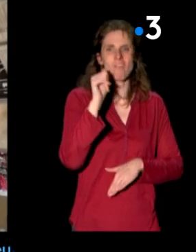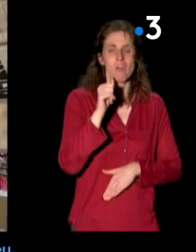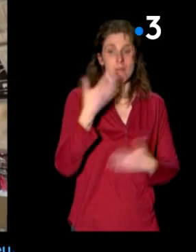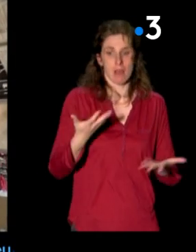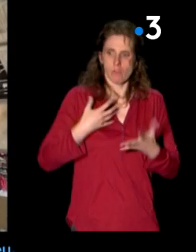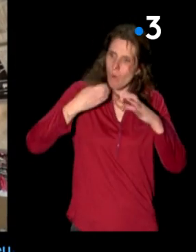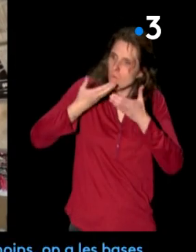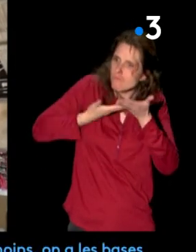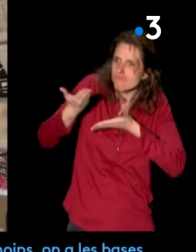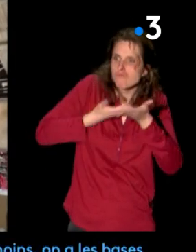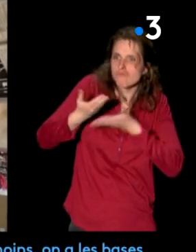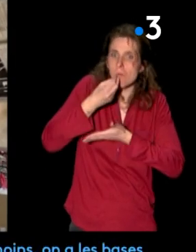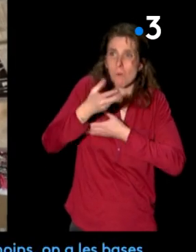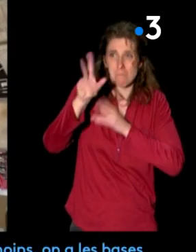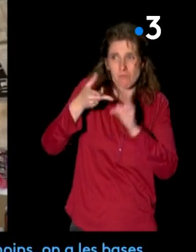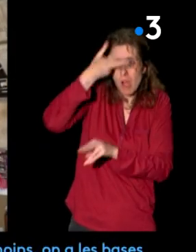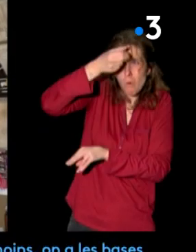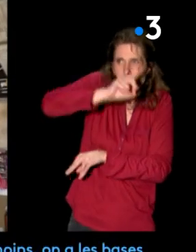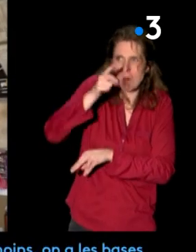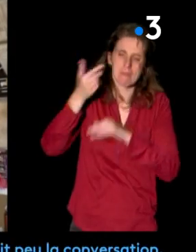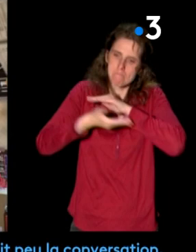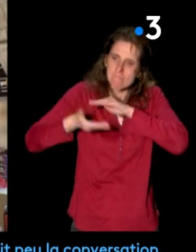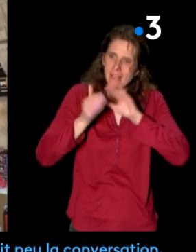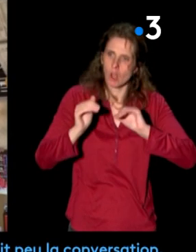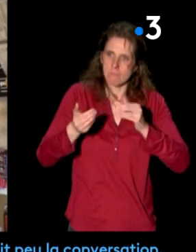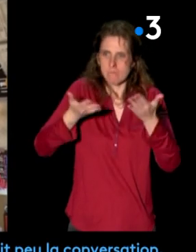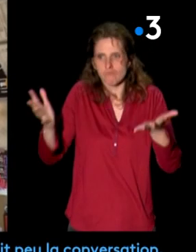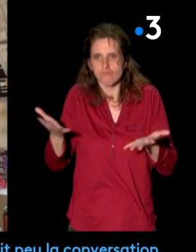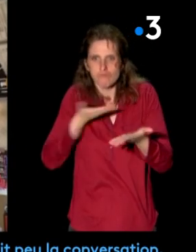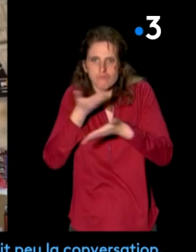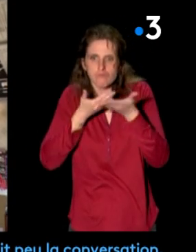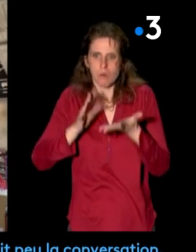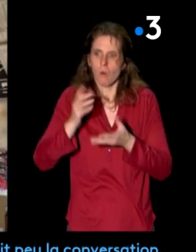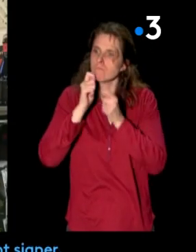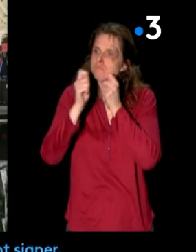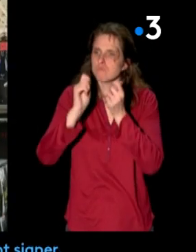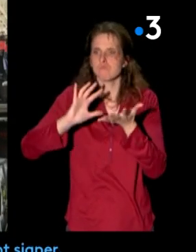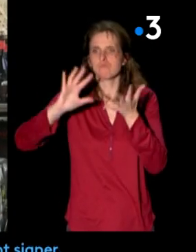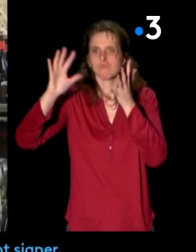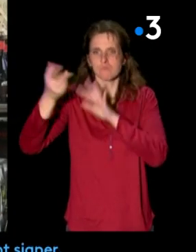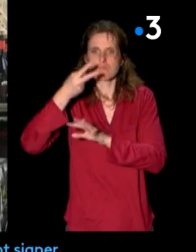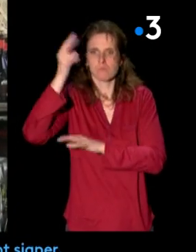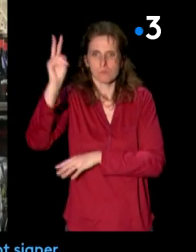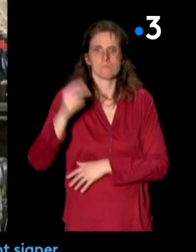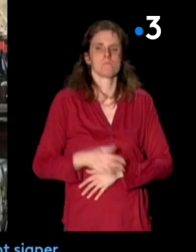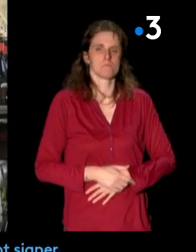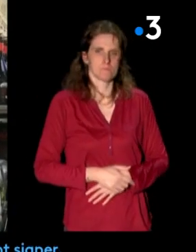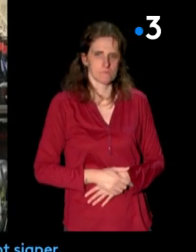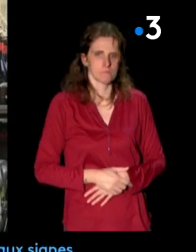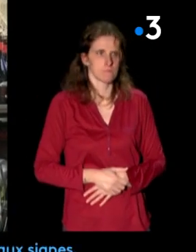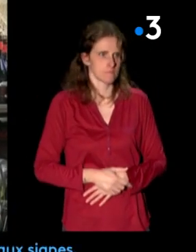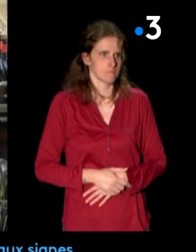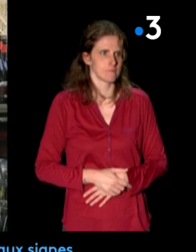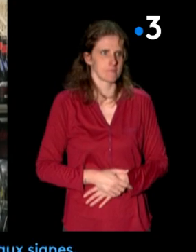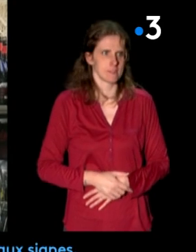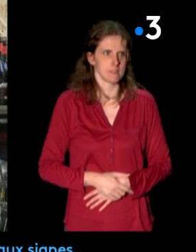échanger un petit peu. Même si on n'arrive pas à se comprendre, au moins on a les bases et ça permet d'échanger, de développer un petit peu la conversation. Avant, Julien ne savait pas vraiment signer.